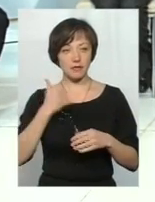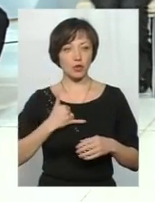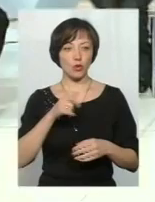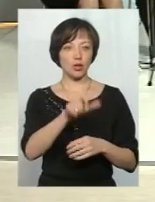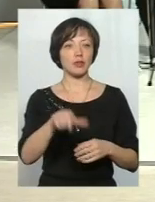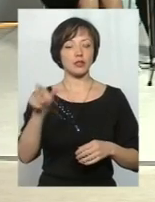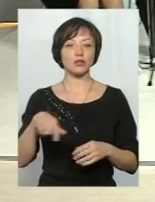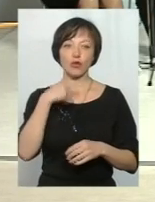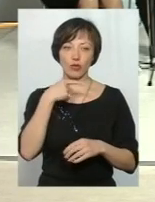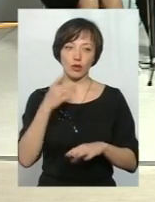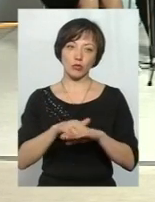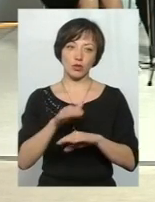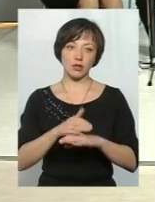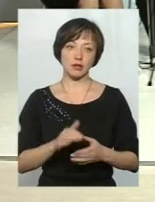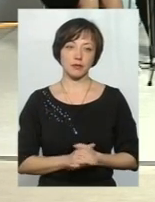глядачів. Будь ласка, говоріть.